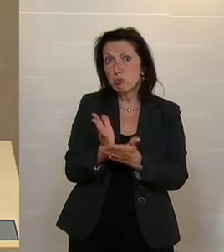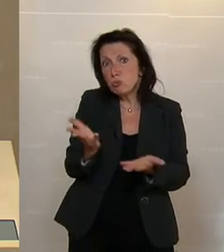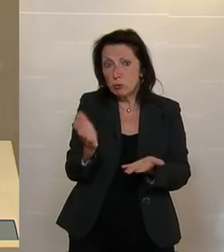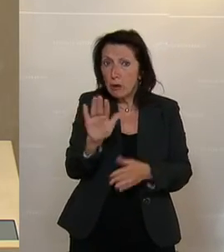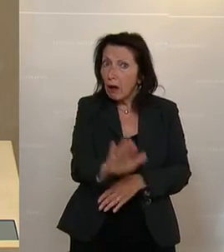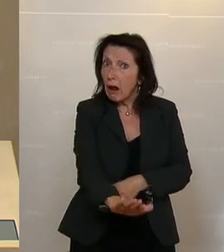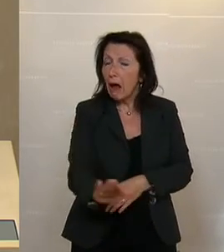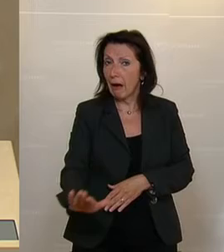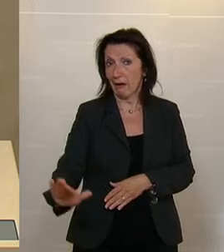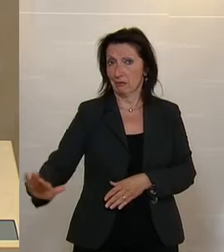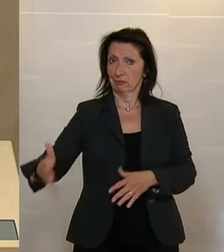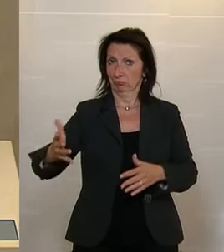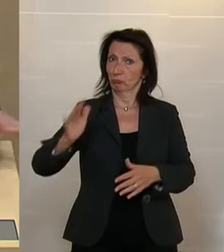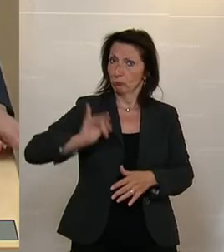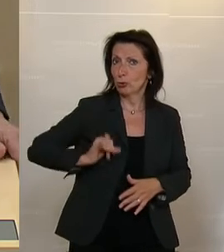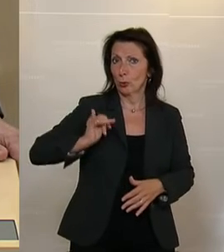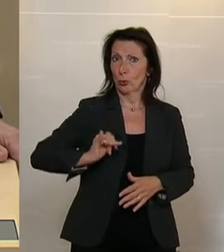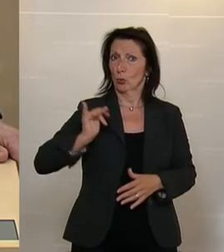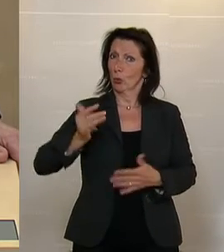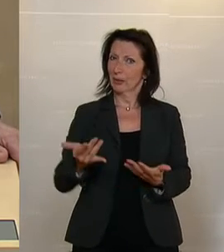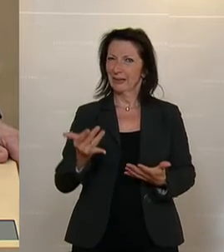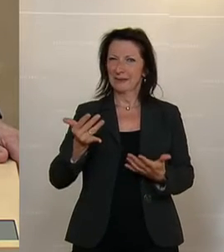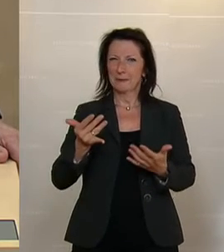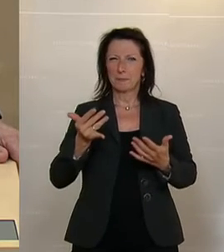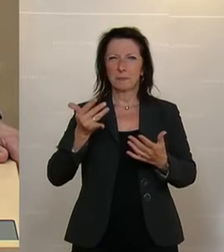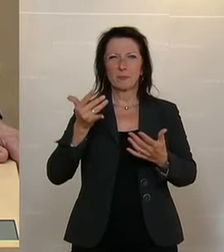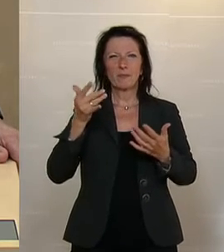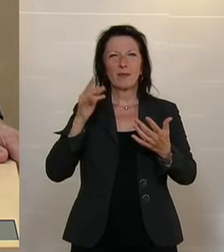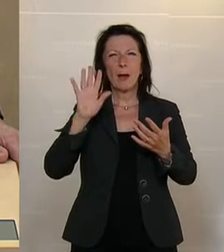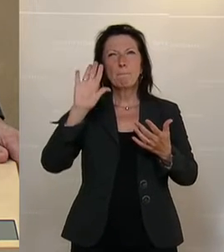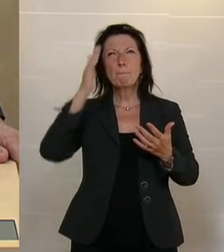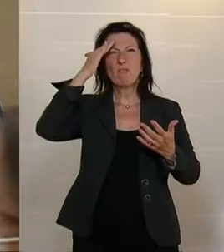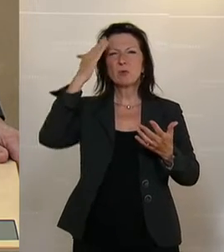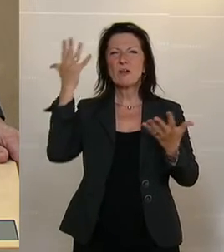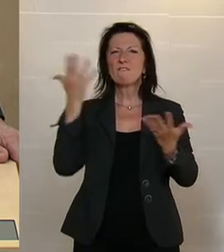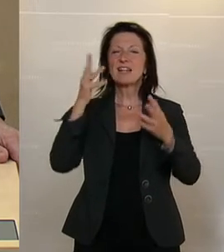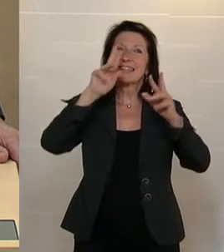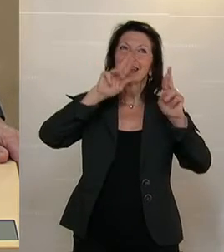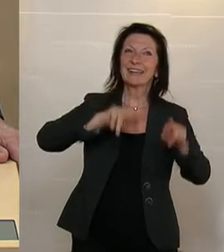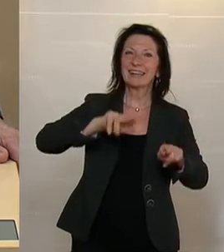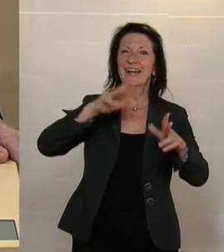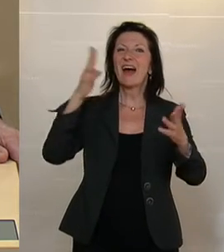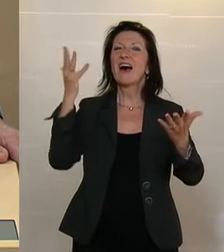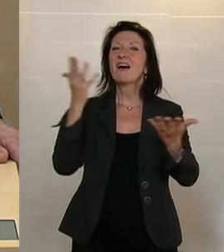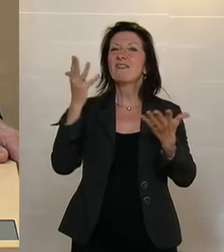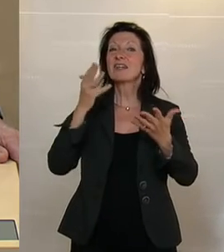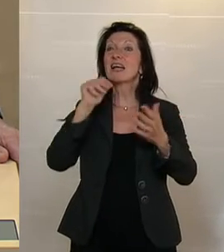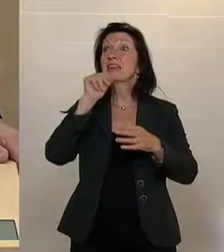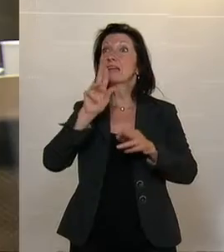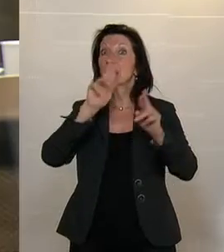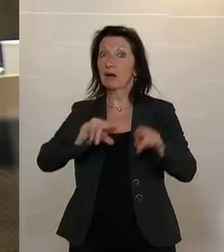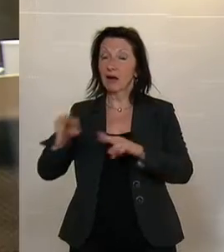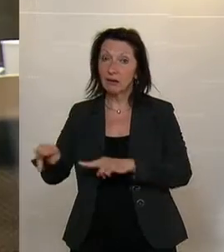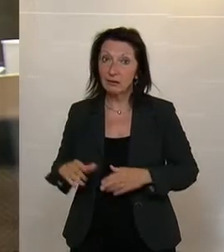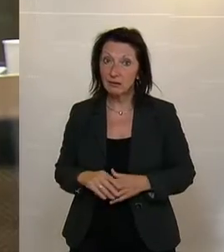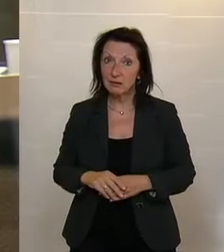Kindesalter, im jugendlichen Alter sich mit Unrechtbewusstsein auch auseinandersetzen. Das ist nämlich das,